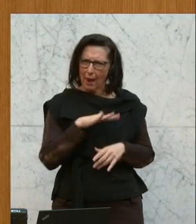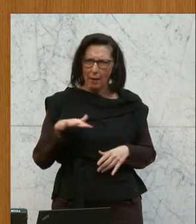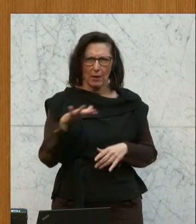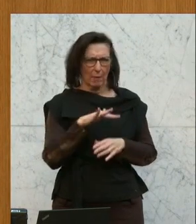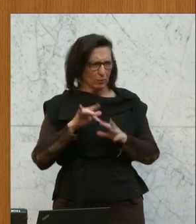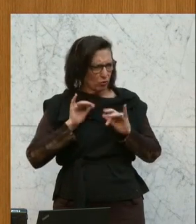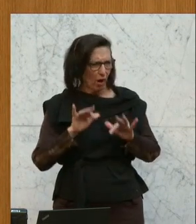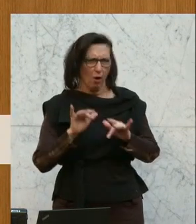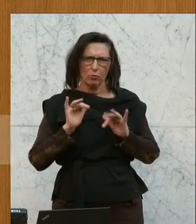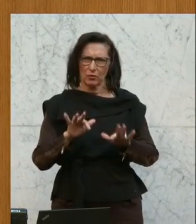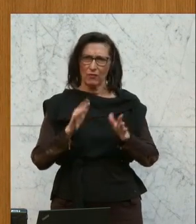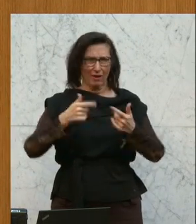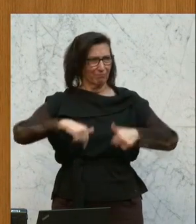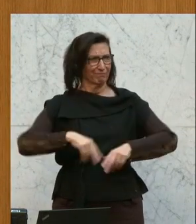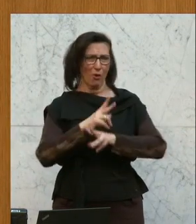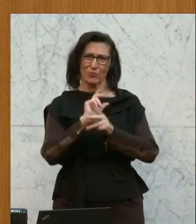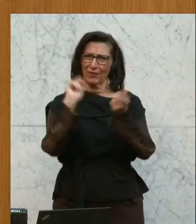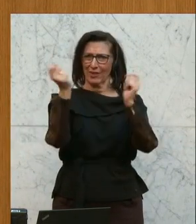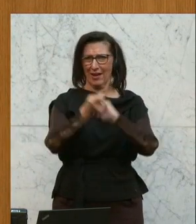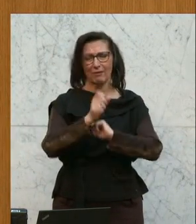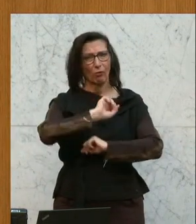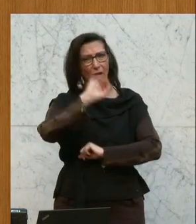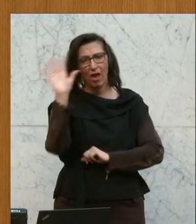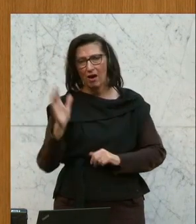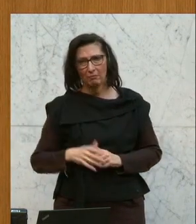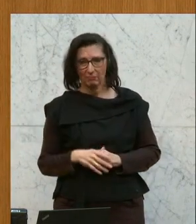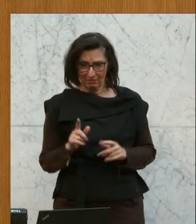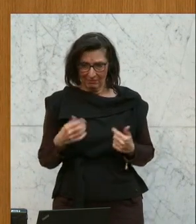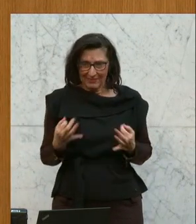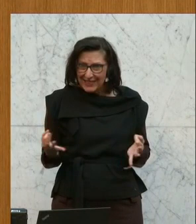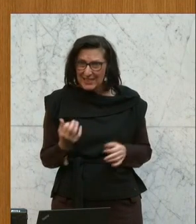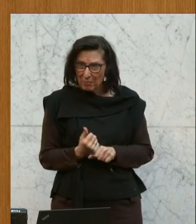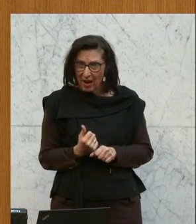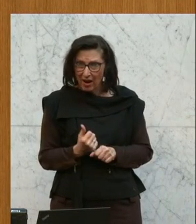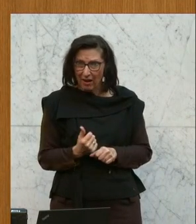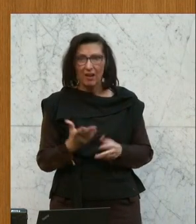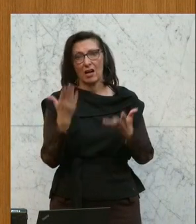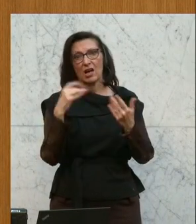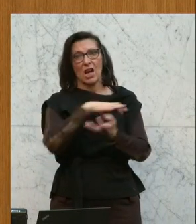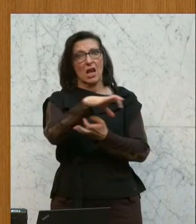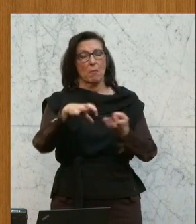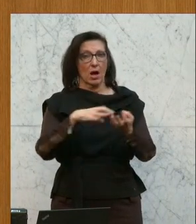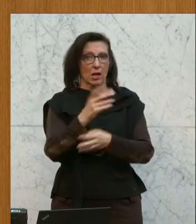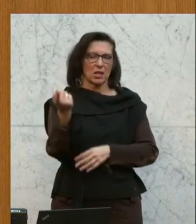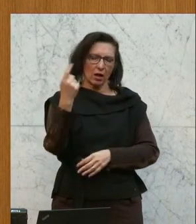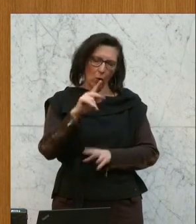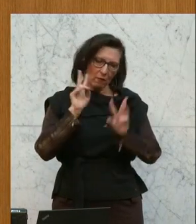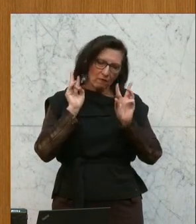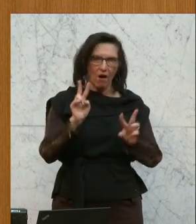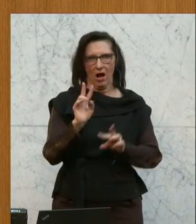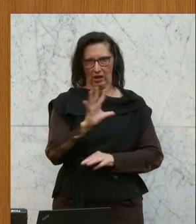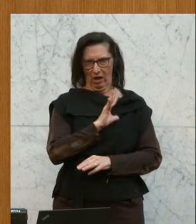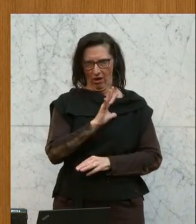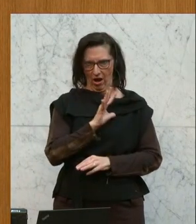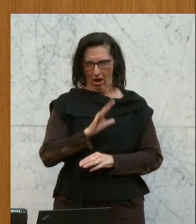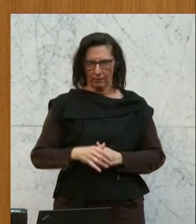verändert unser Land. Und es ist klar, wenn wir nicht handeln, dann wird sie zu einer existenziellen Bedrohung. Und wenn wir